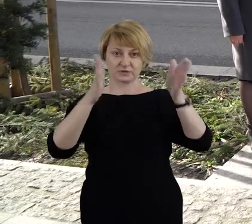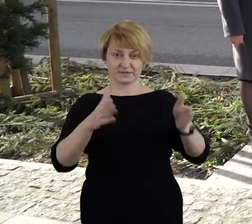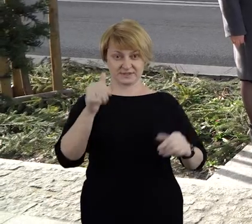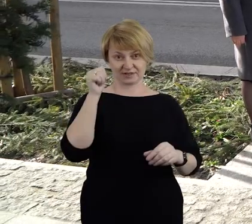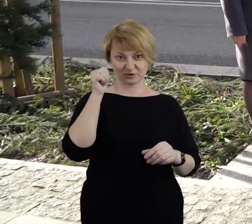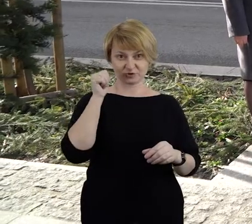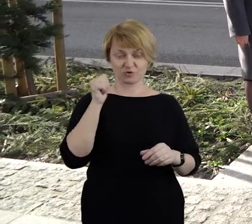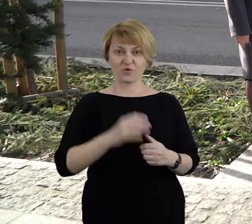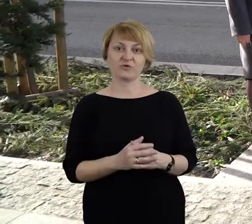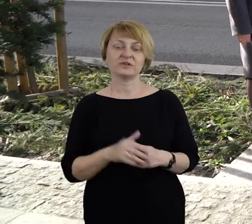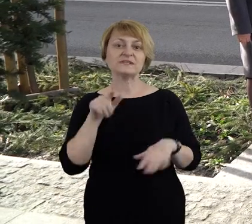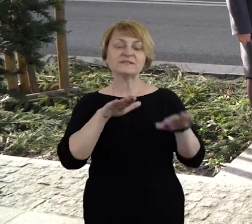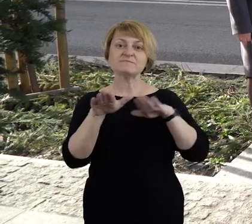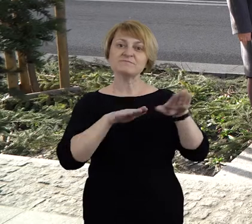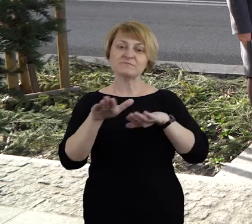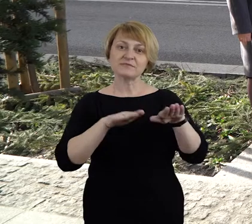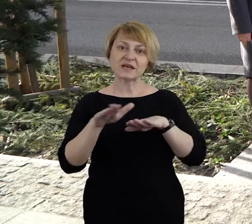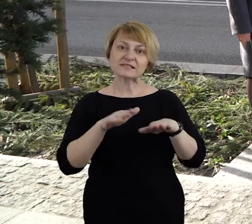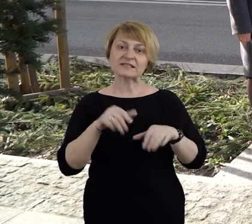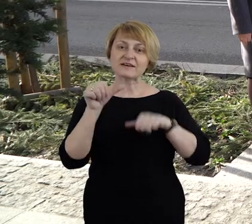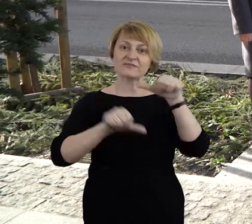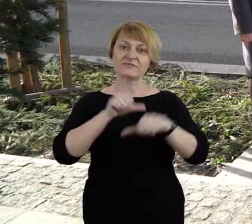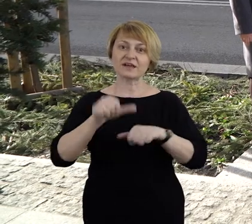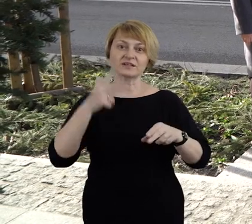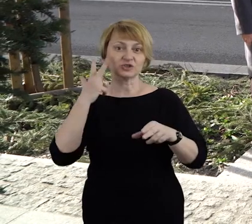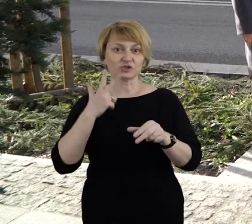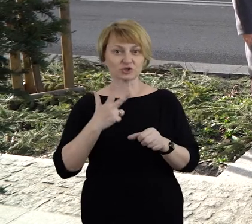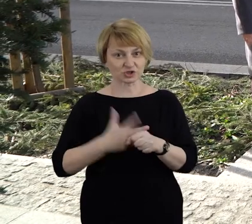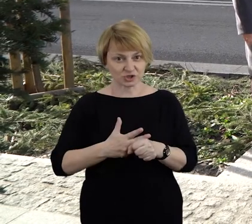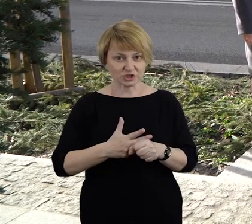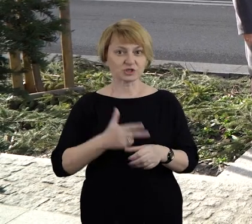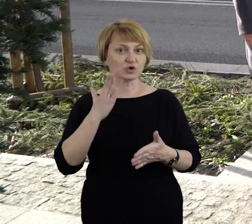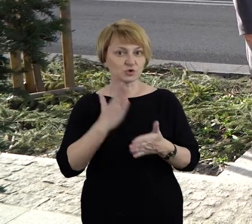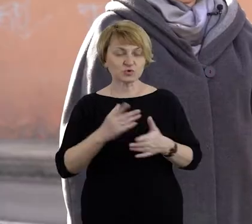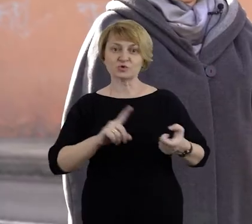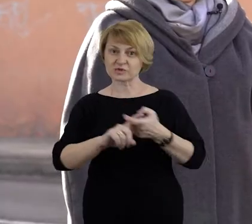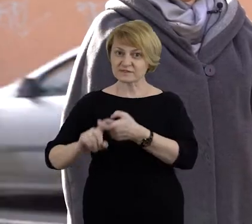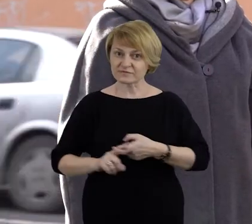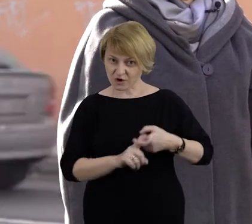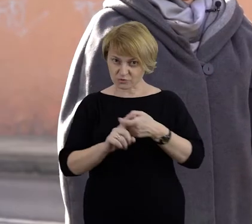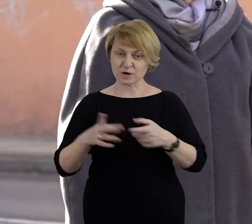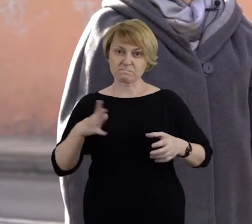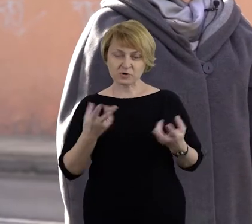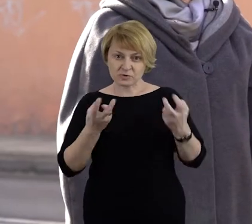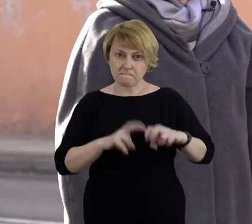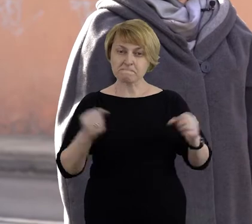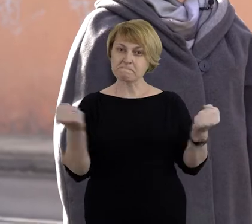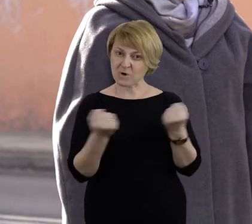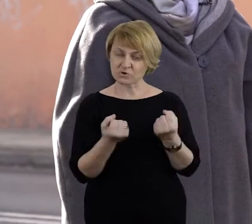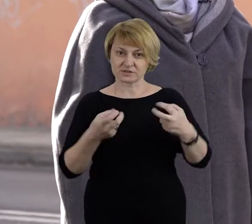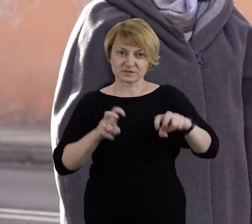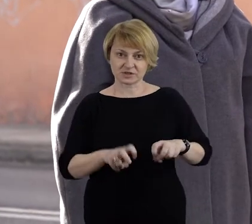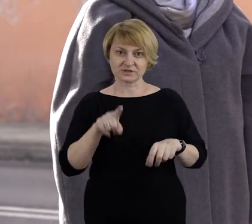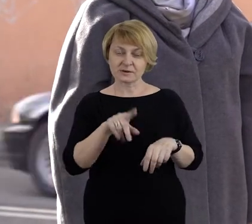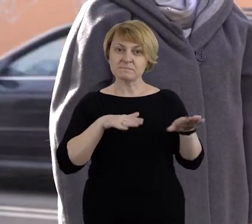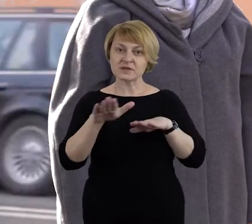pani Urszulo, to jest miejsce, które również, zwłaszcza w latach 30., kiedy już związek istniał, był bardzo mocno umocowany,